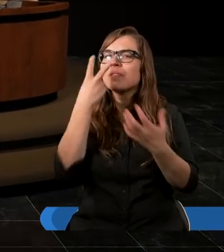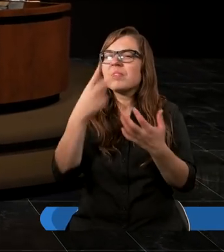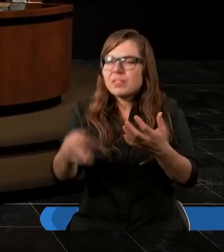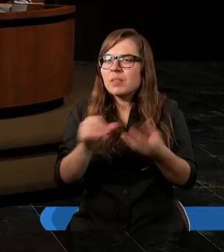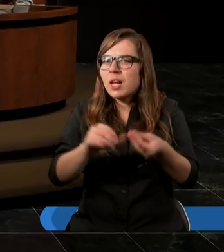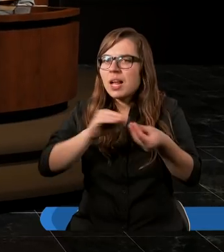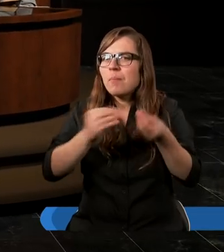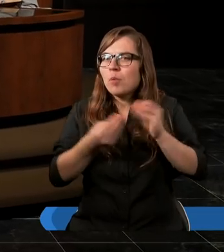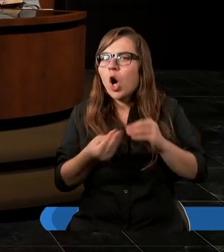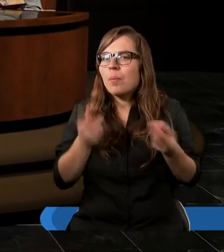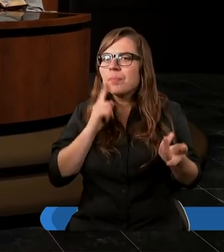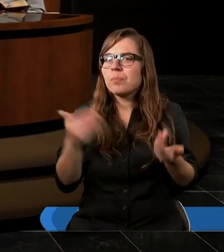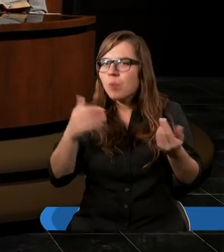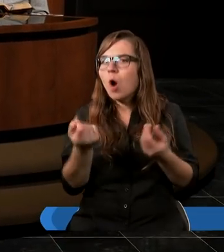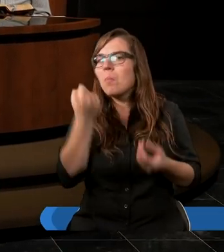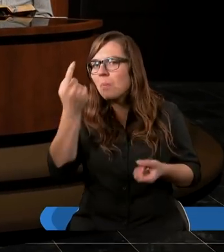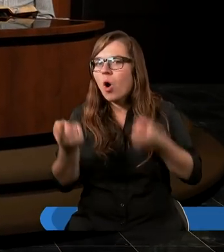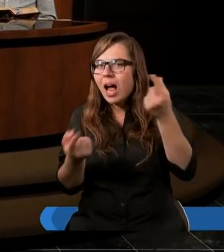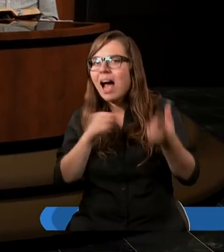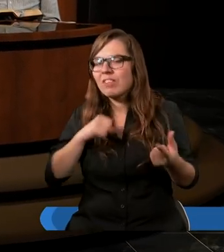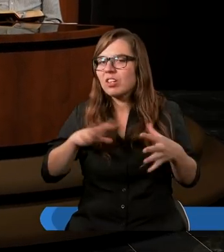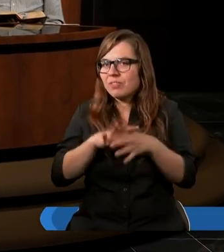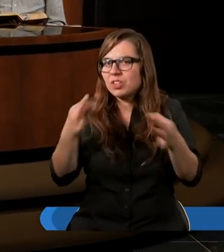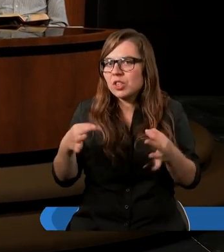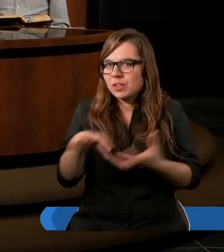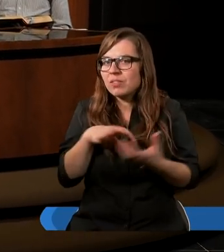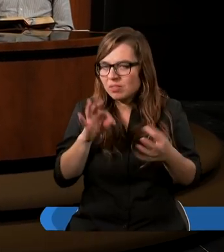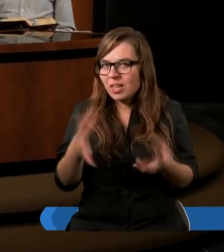te problemy? Czy rzeczywiście takie problemy mogą się pojawiać dzisiaj?